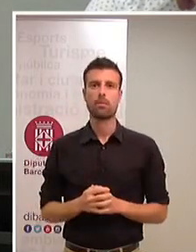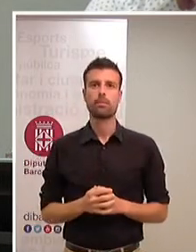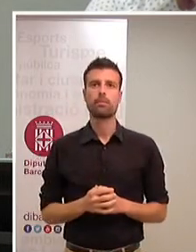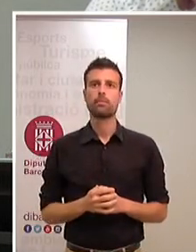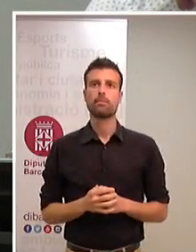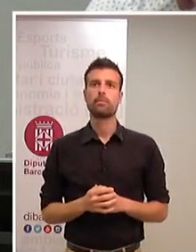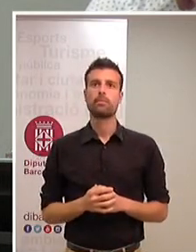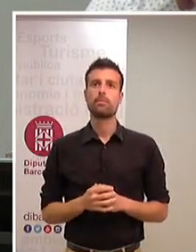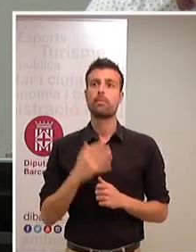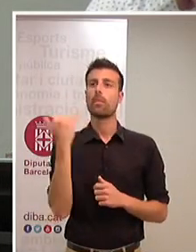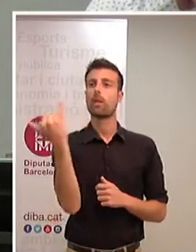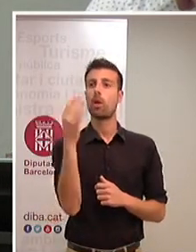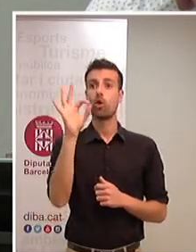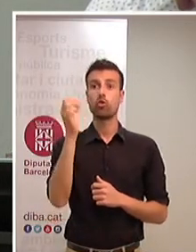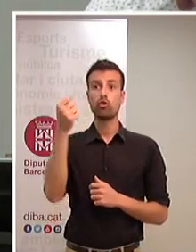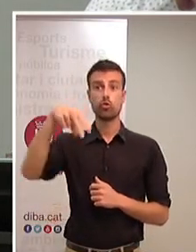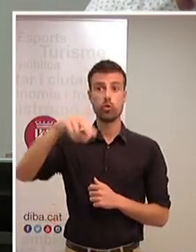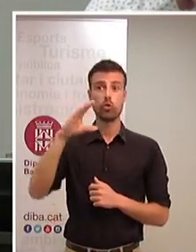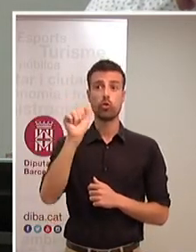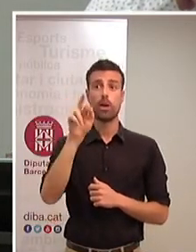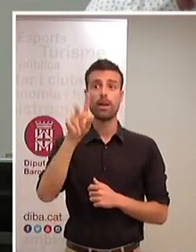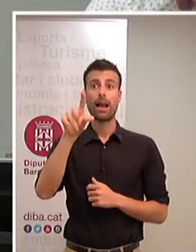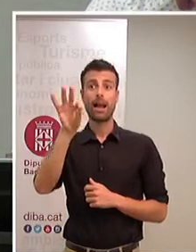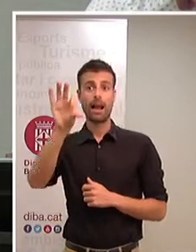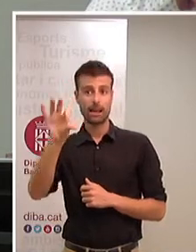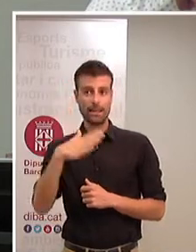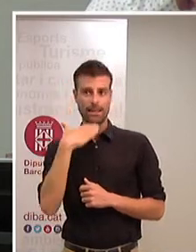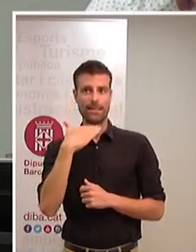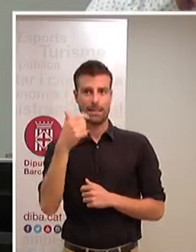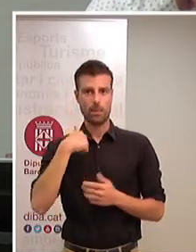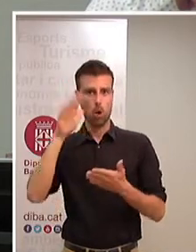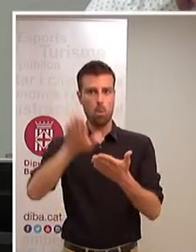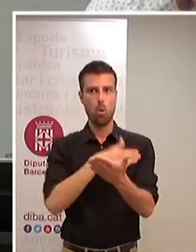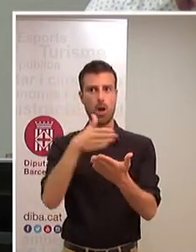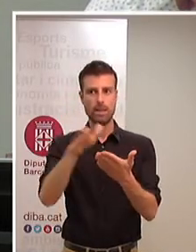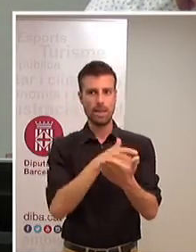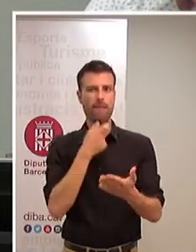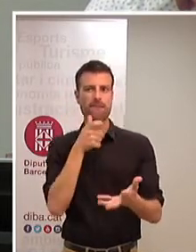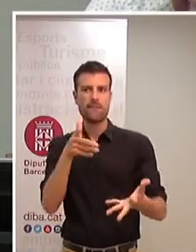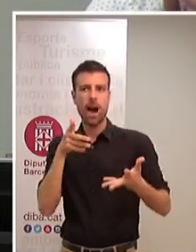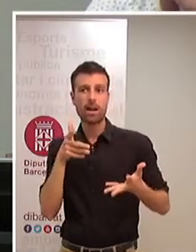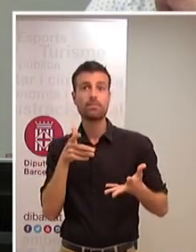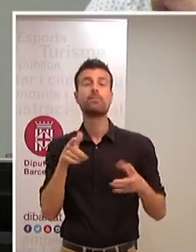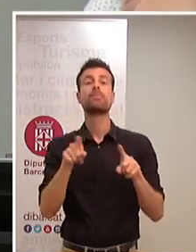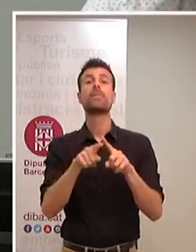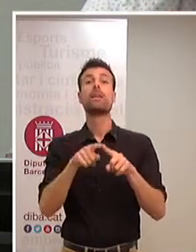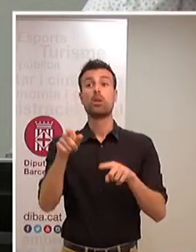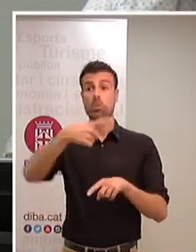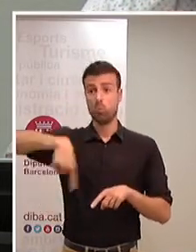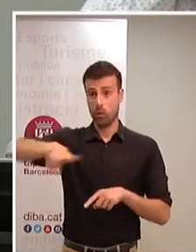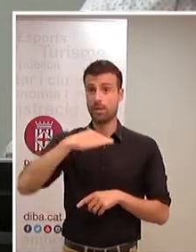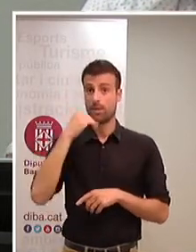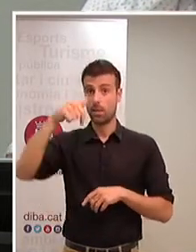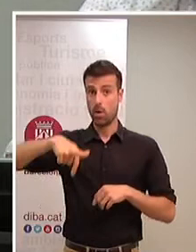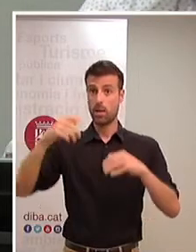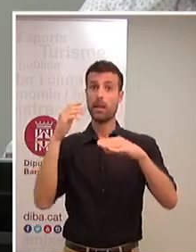El Joan Carles sap que a mi m'agrada molt la poesia m'agrada molt Martí Pol sabeu que aquesta diputació en